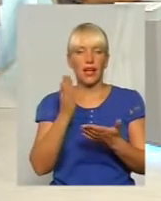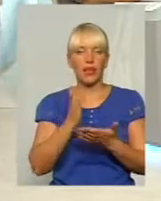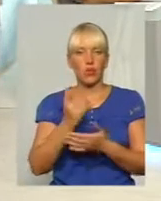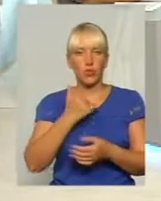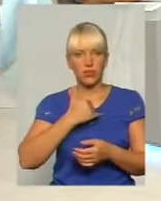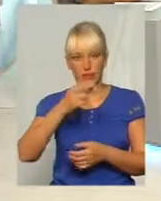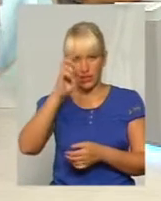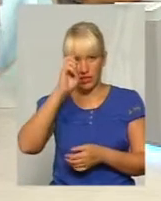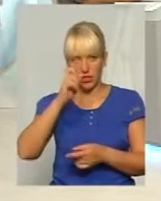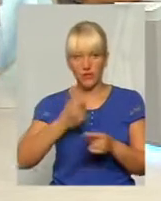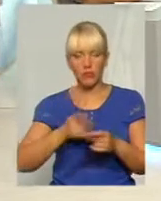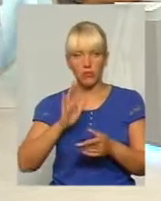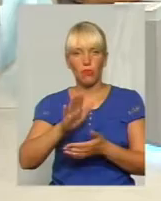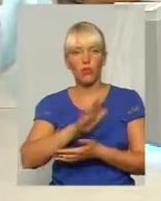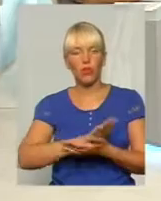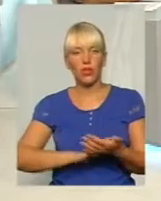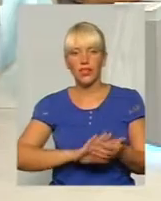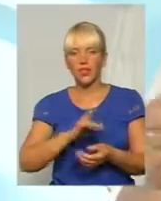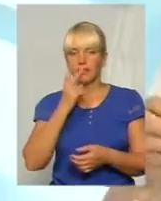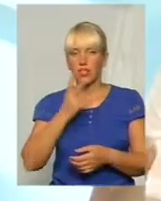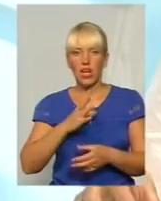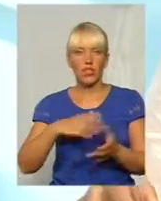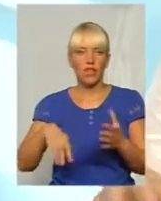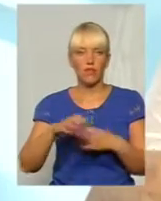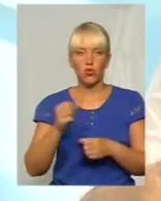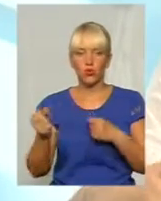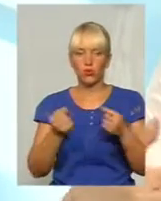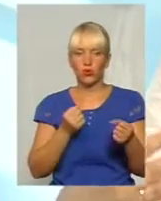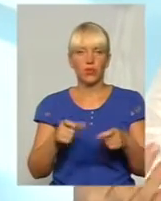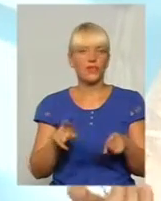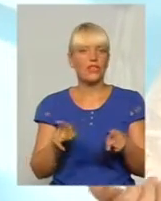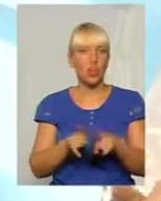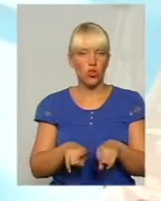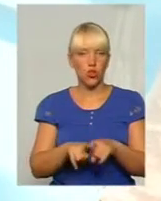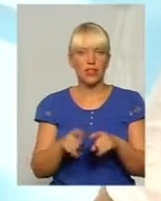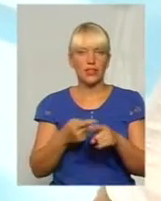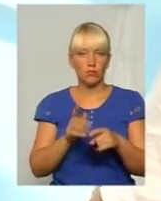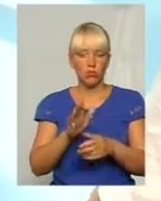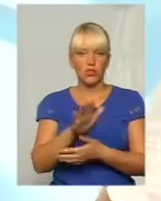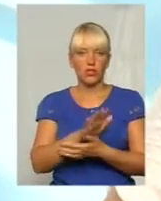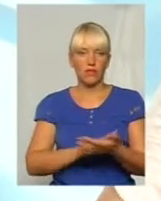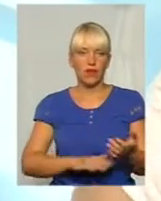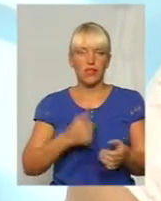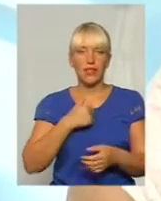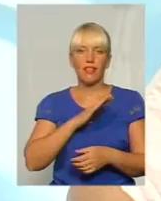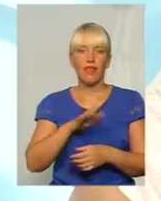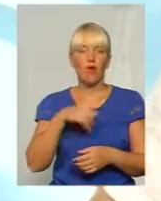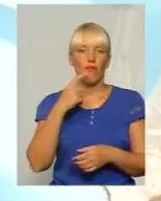буде продовжуватися незважаючи на всю боротьбу і на якісь окремі посадки. Все одно це все буде тривати. Я вже не кажу про загальне